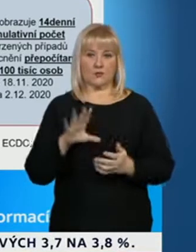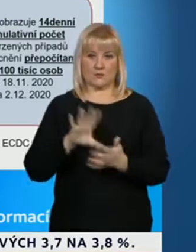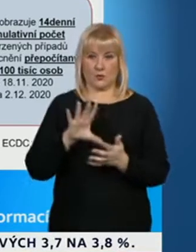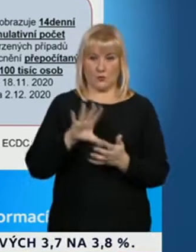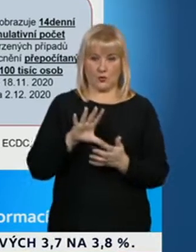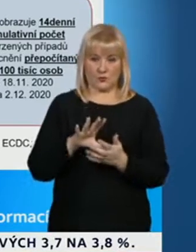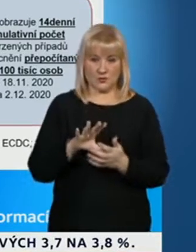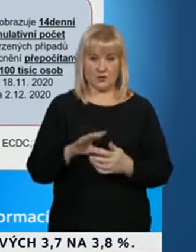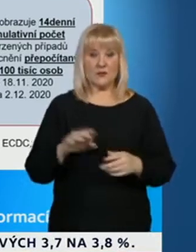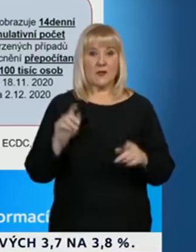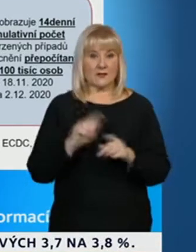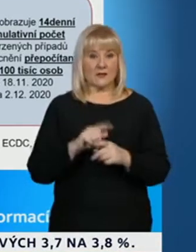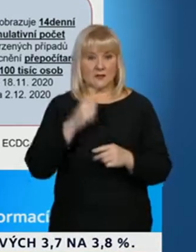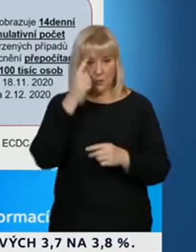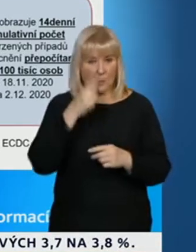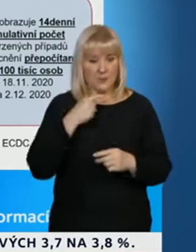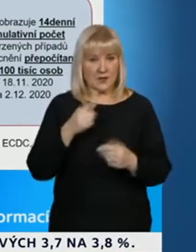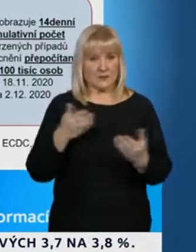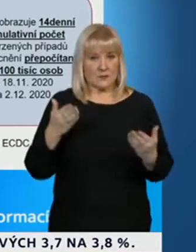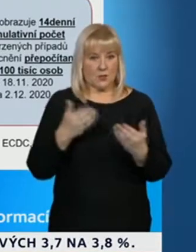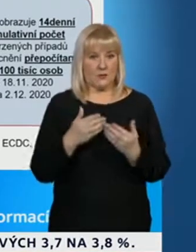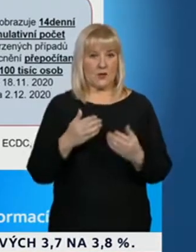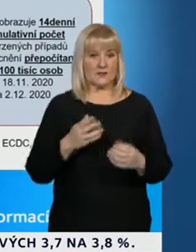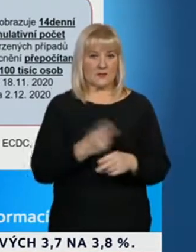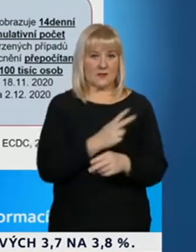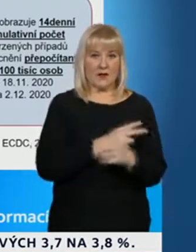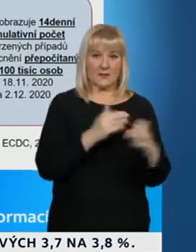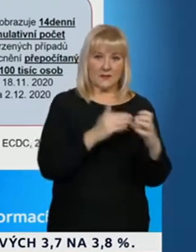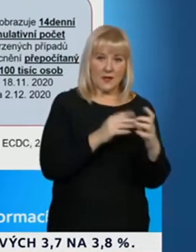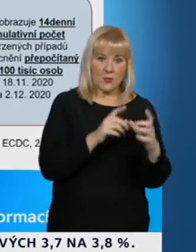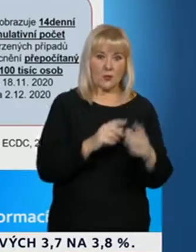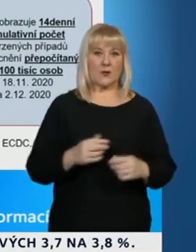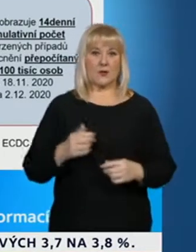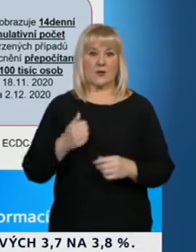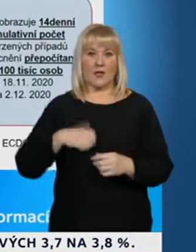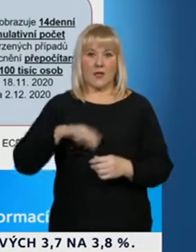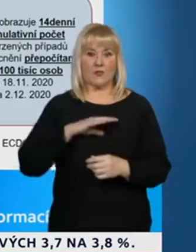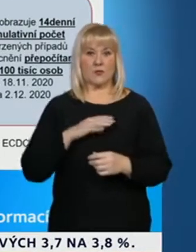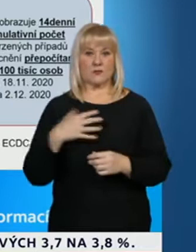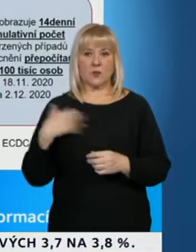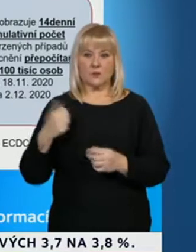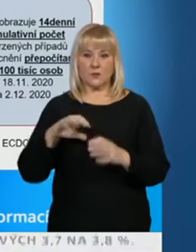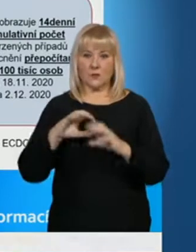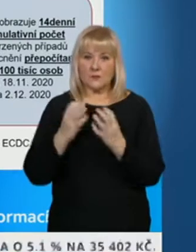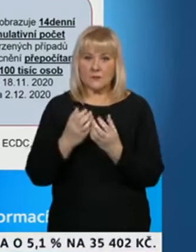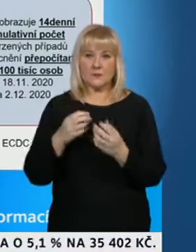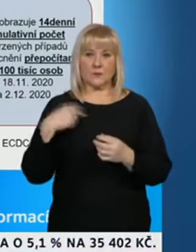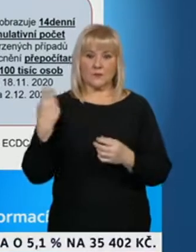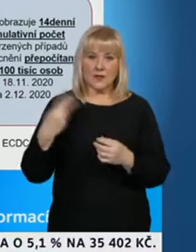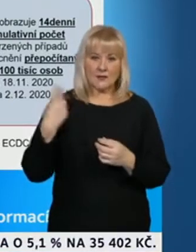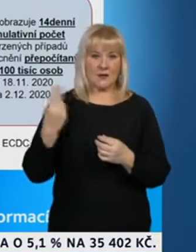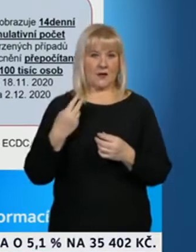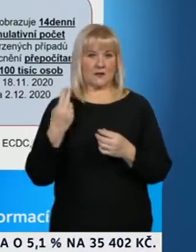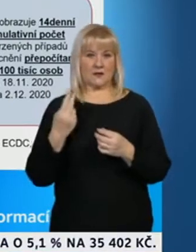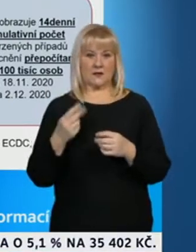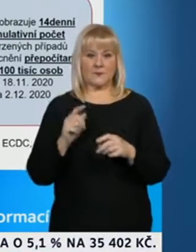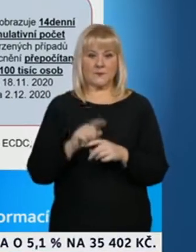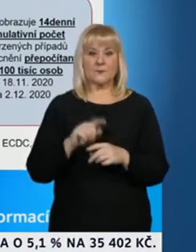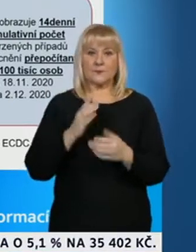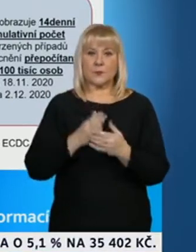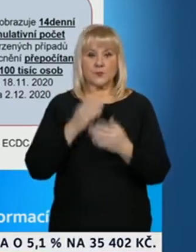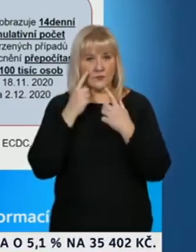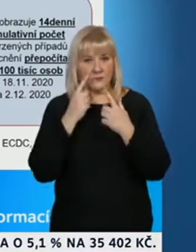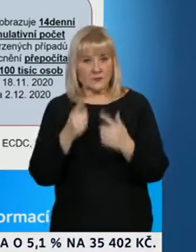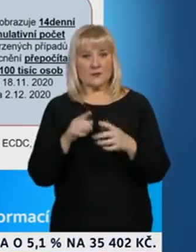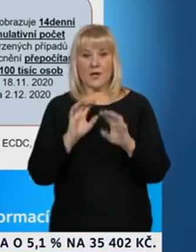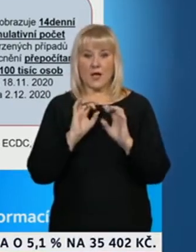obrázku, kdy jsou srovnávány země Evropské unie, Evropského hospodářského prostoru, Velká Británie, vidíte, že